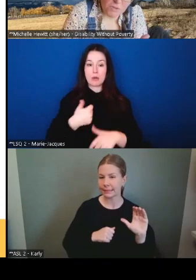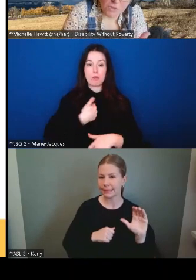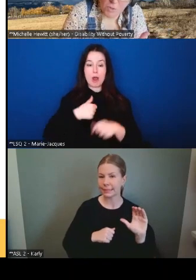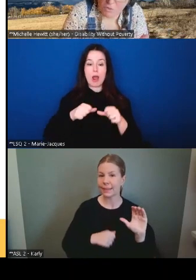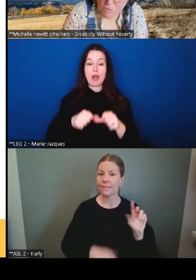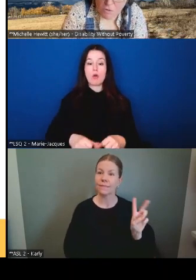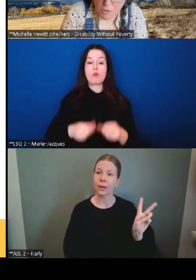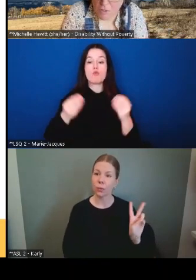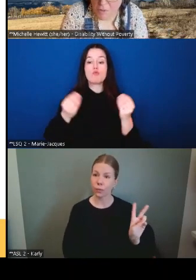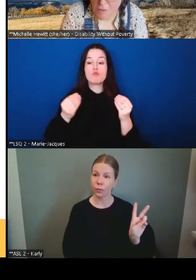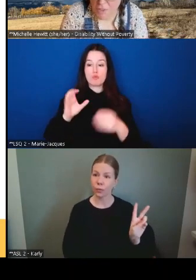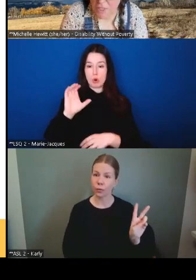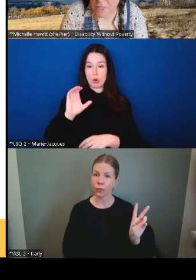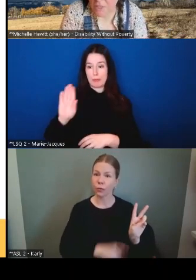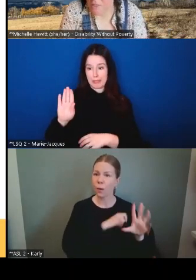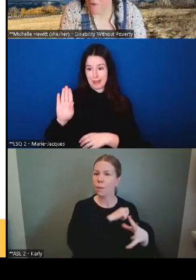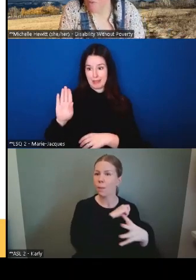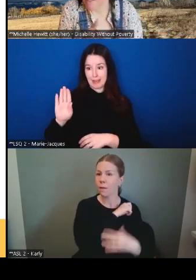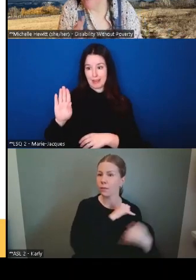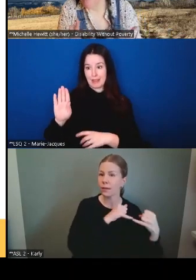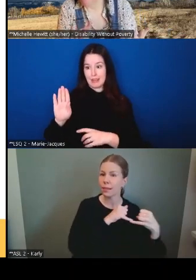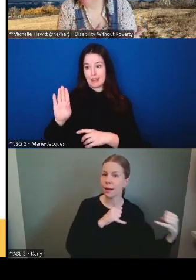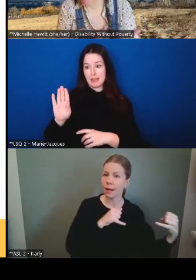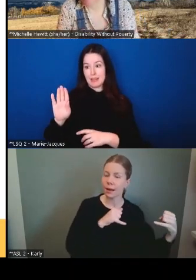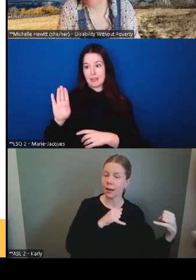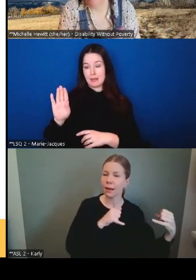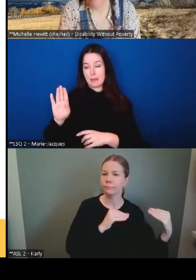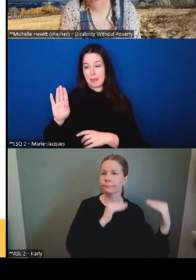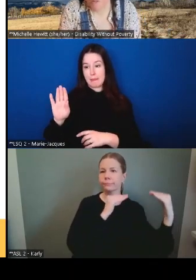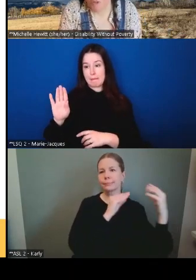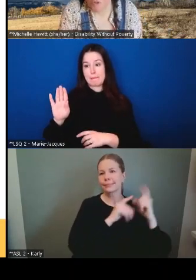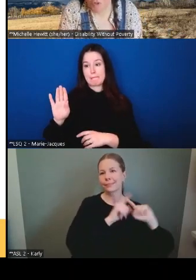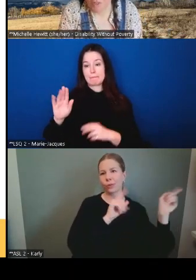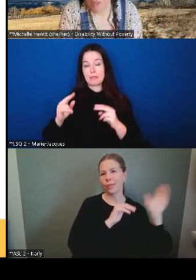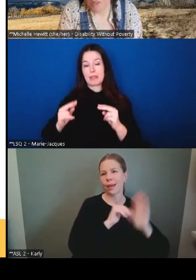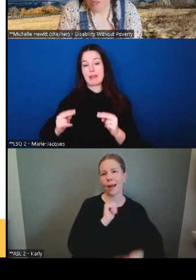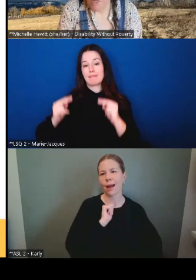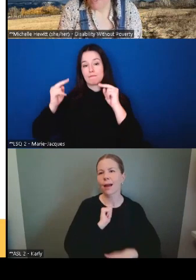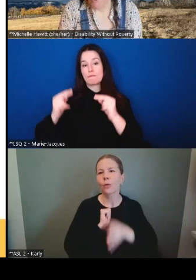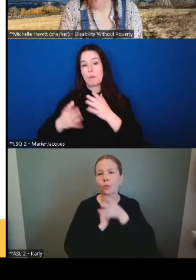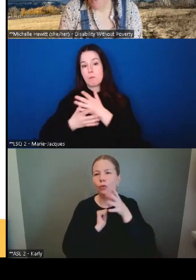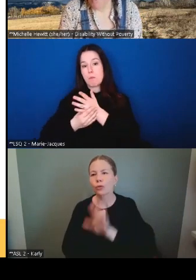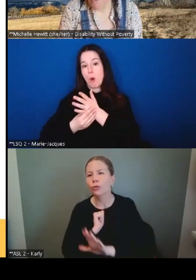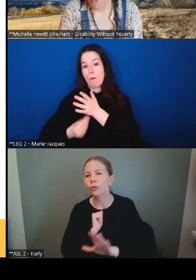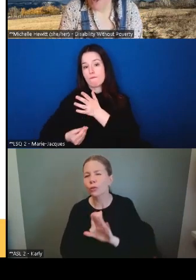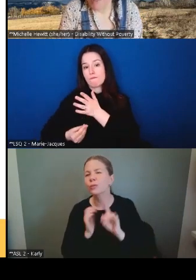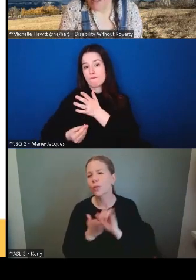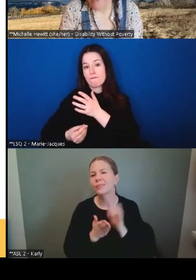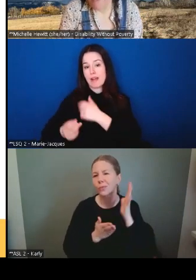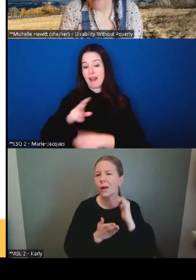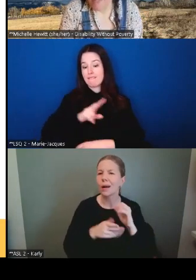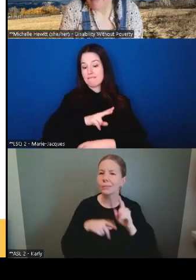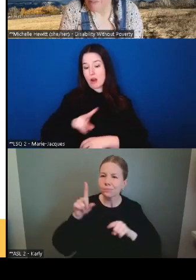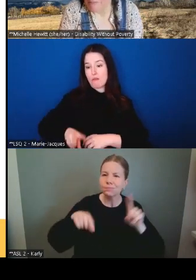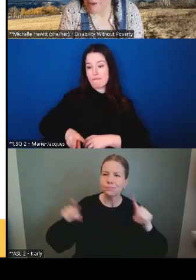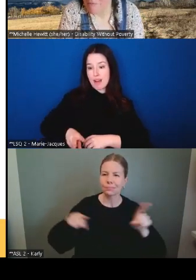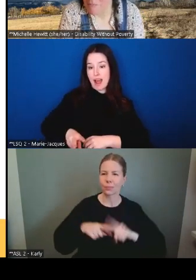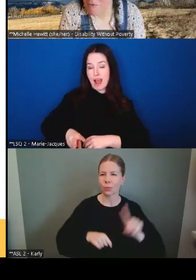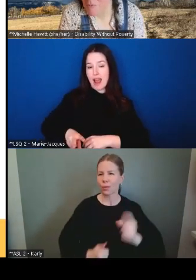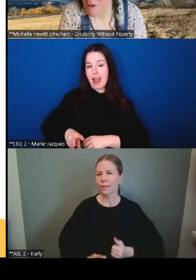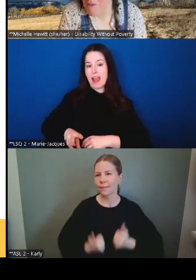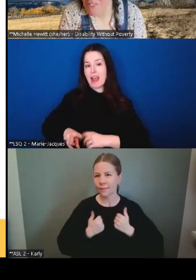à Colombie-Britannique, le seuil de pauvreté à Vancouver dans une région